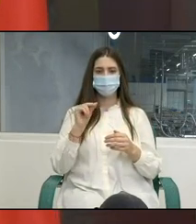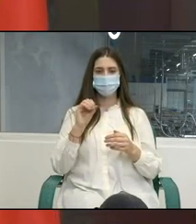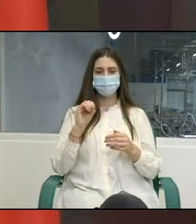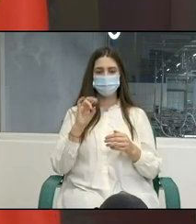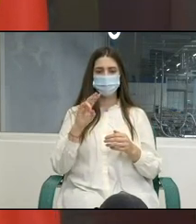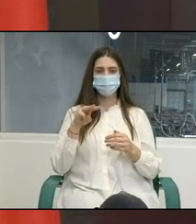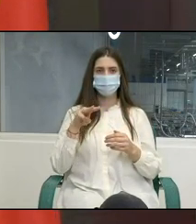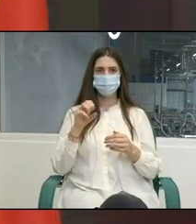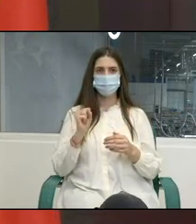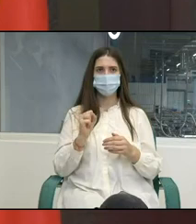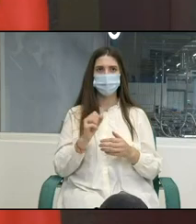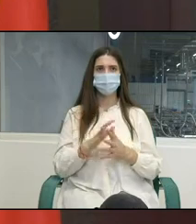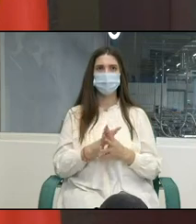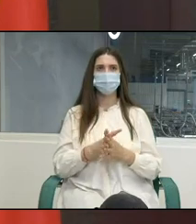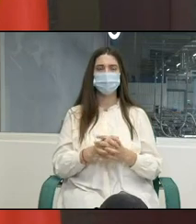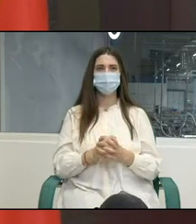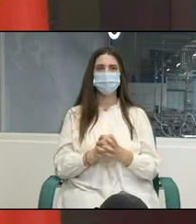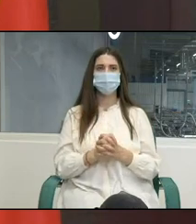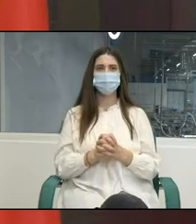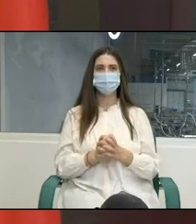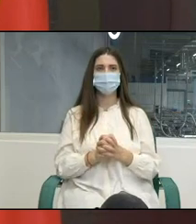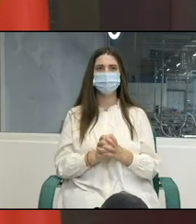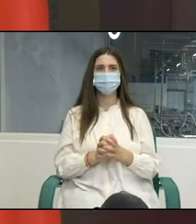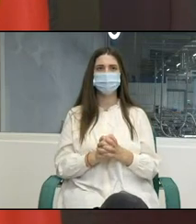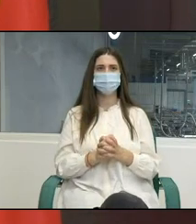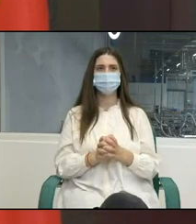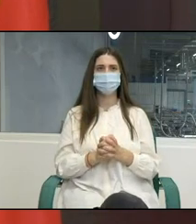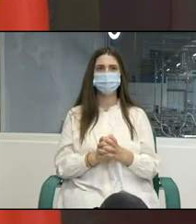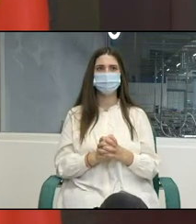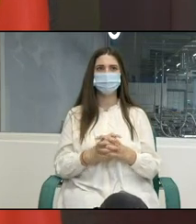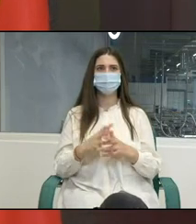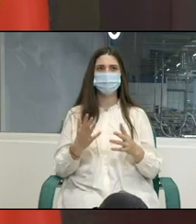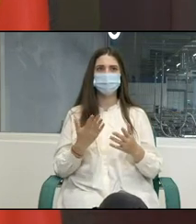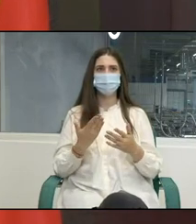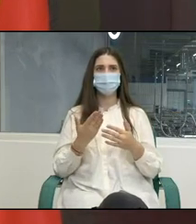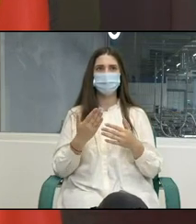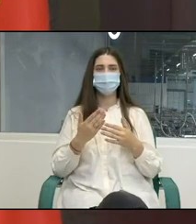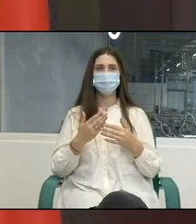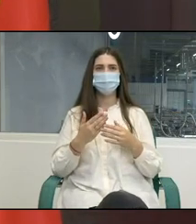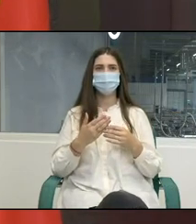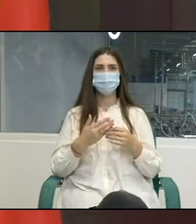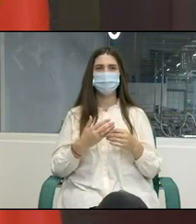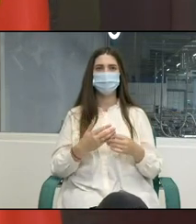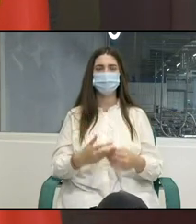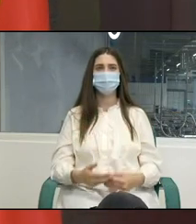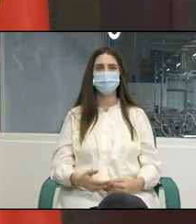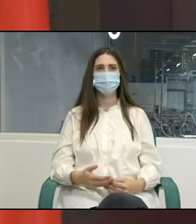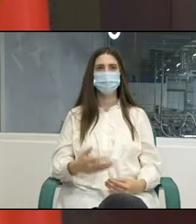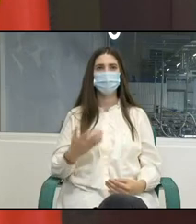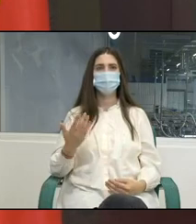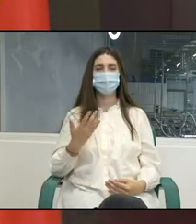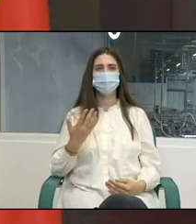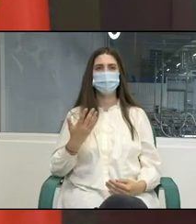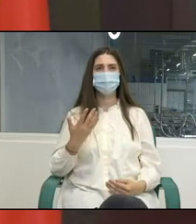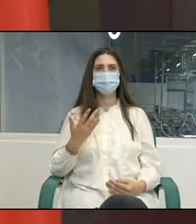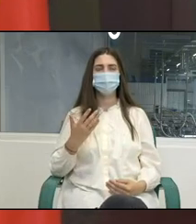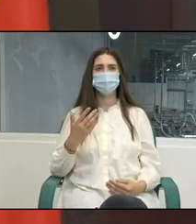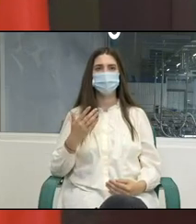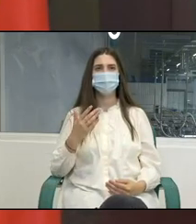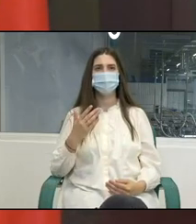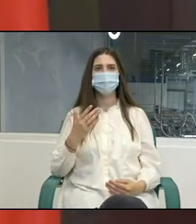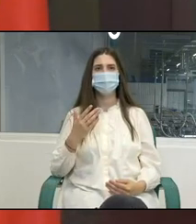care să creeze locuri de muncă de calitate care elemente din noul program